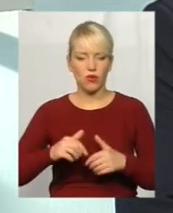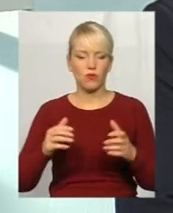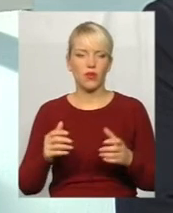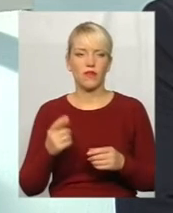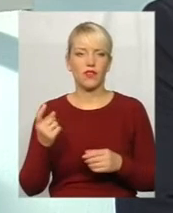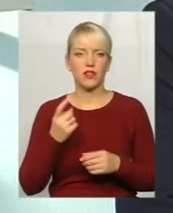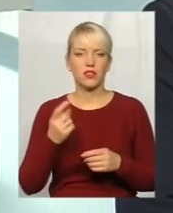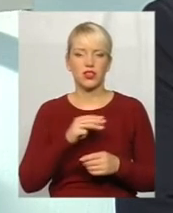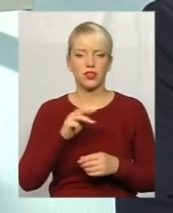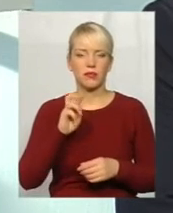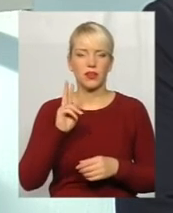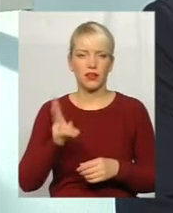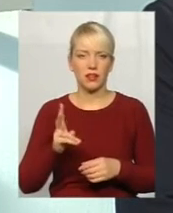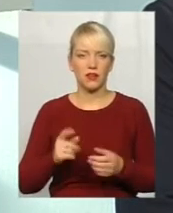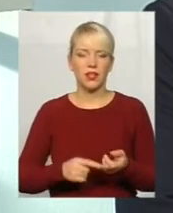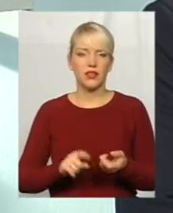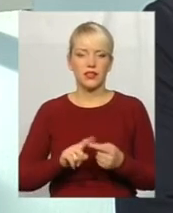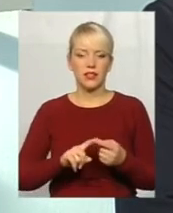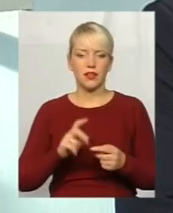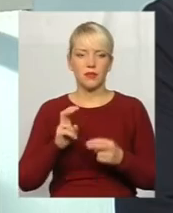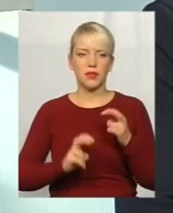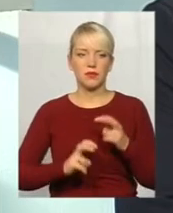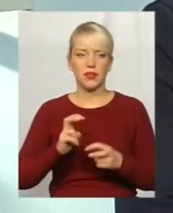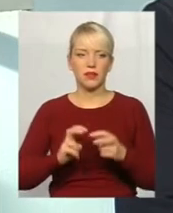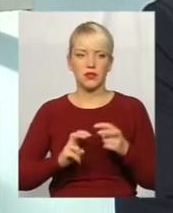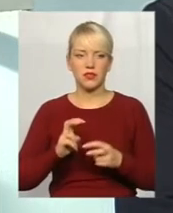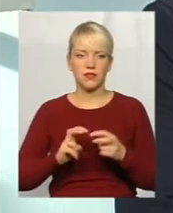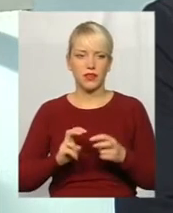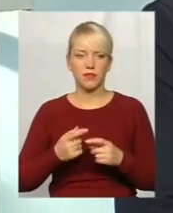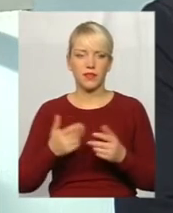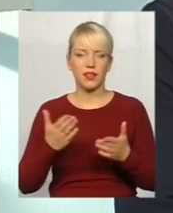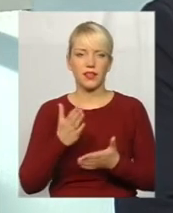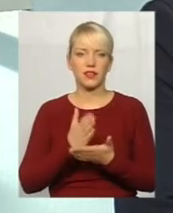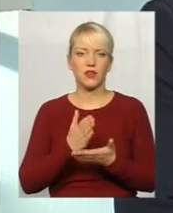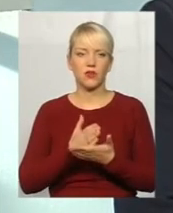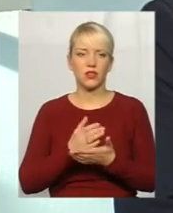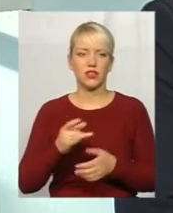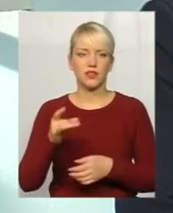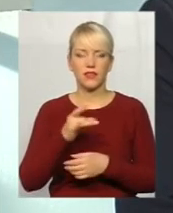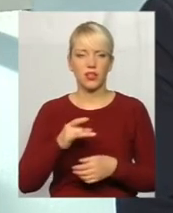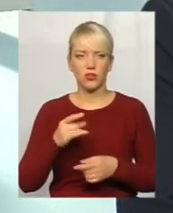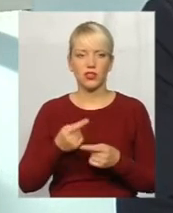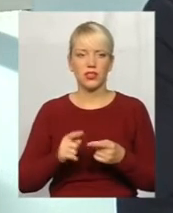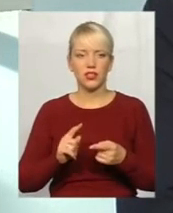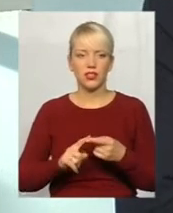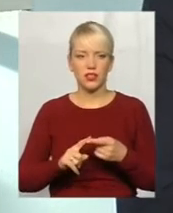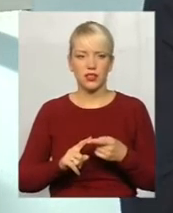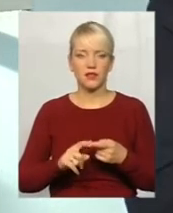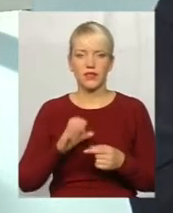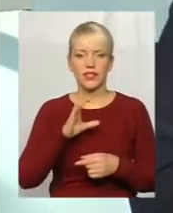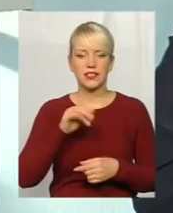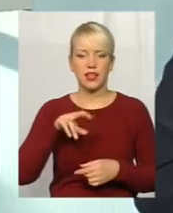«ЖБК», це підприємства, які знаходились в районі, це «Слікатний